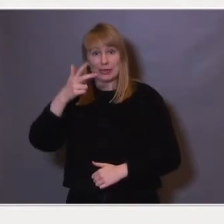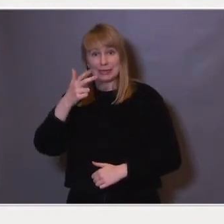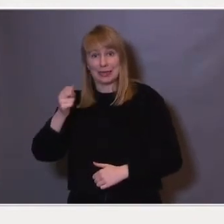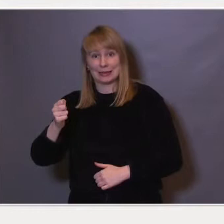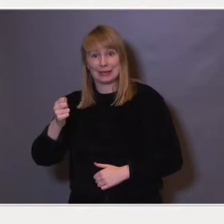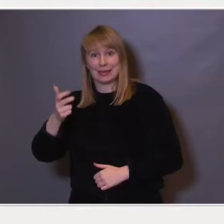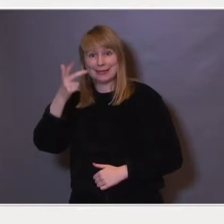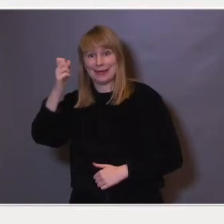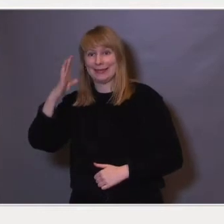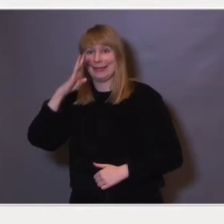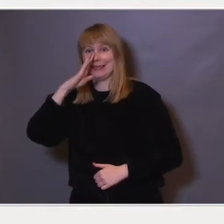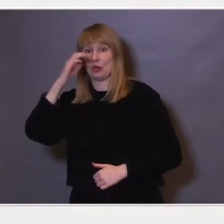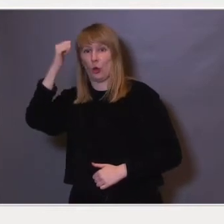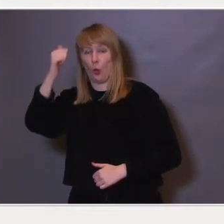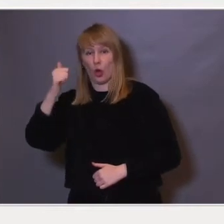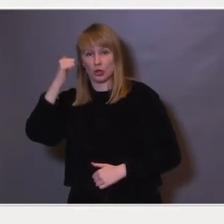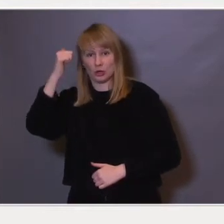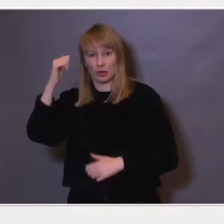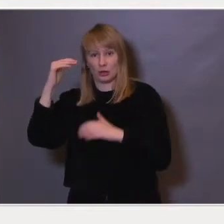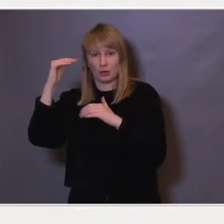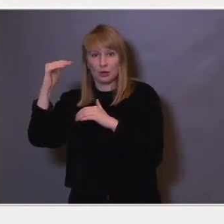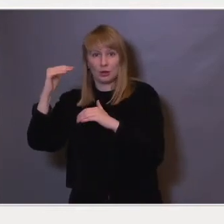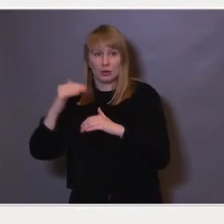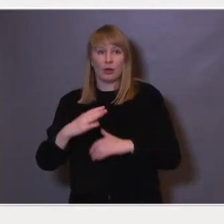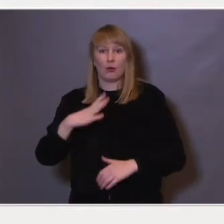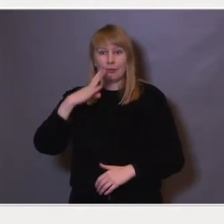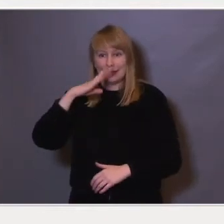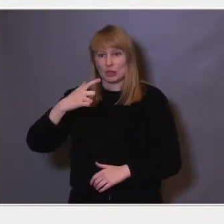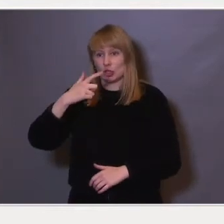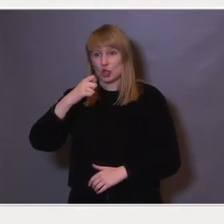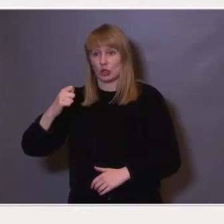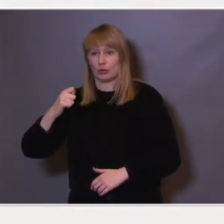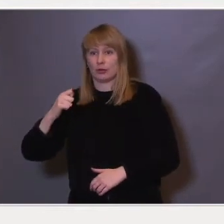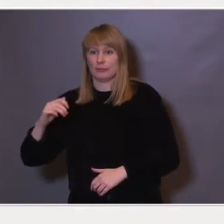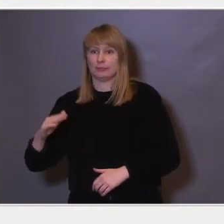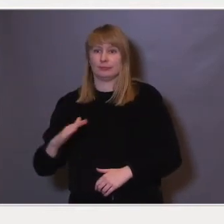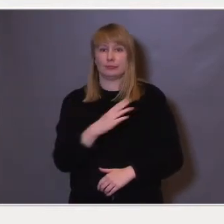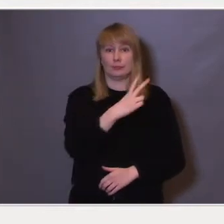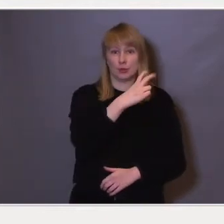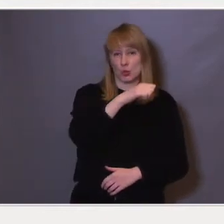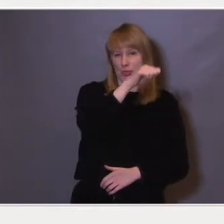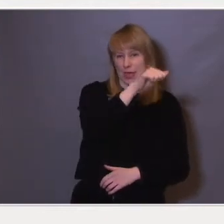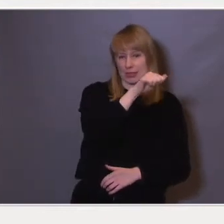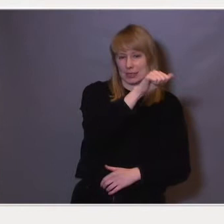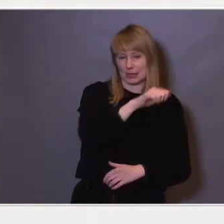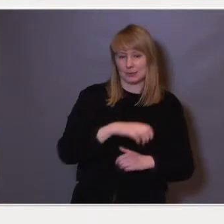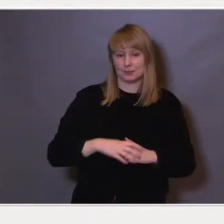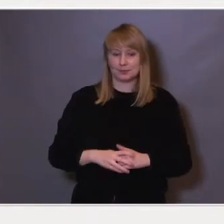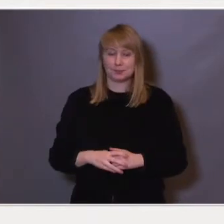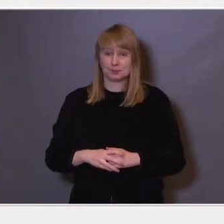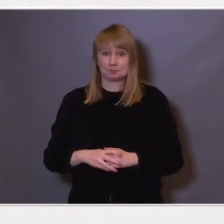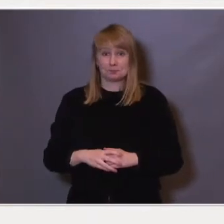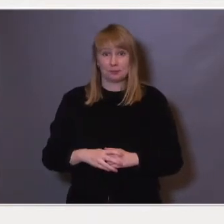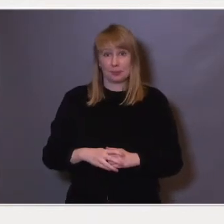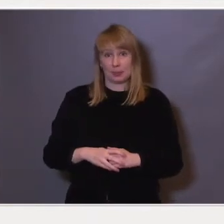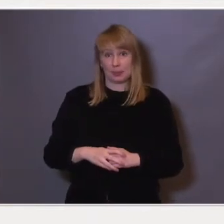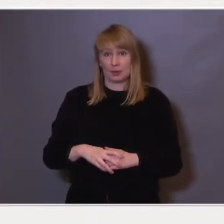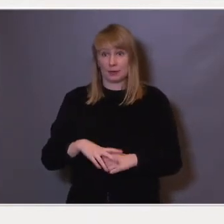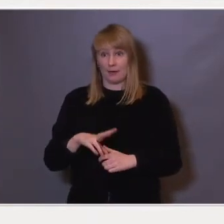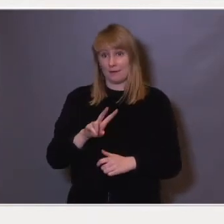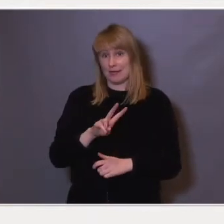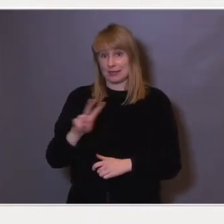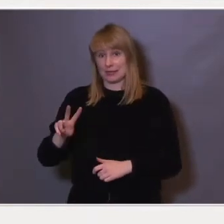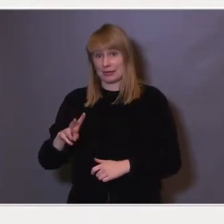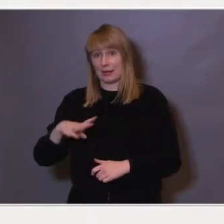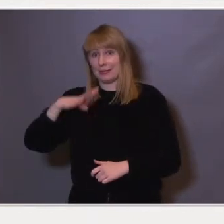-39 år og hele perioden fra 1970 til 2016. Helt til venstre ser vi